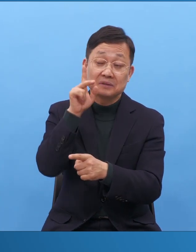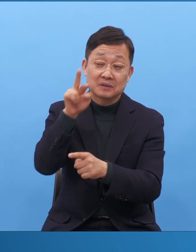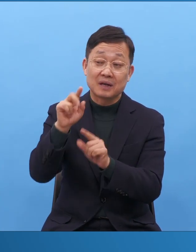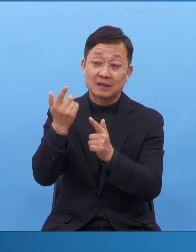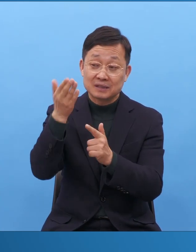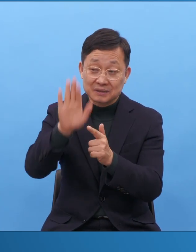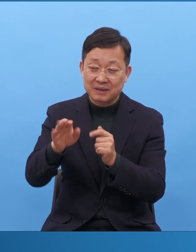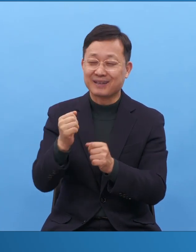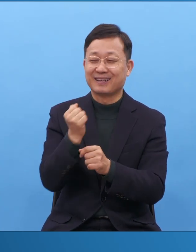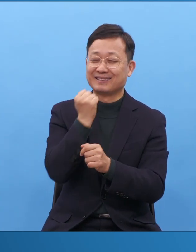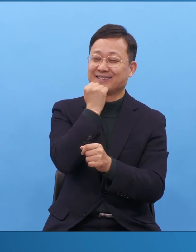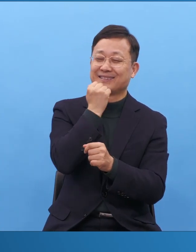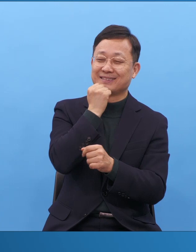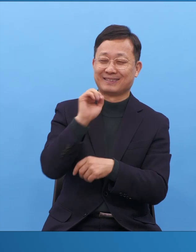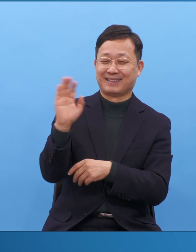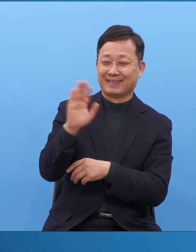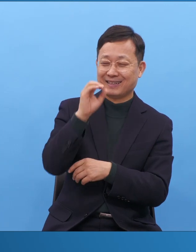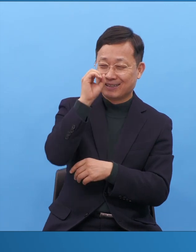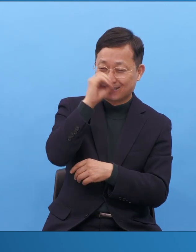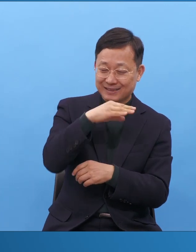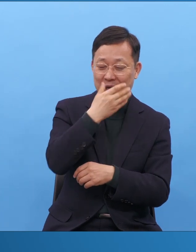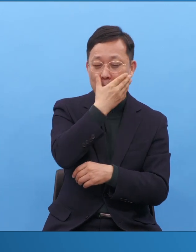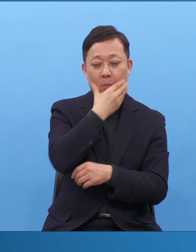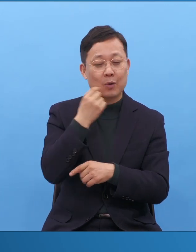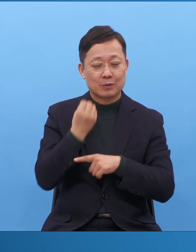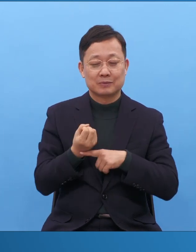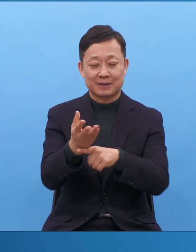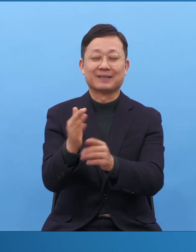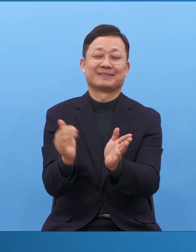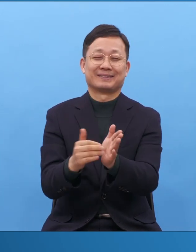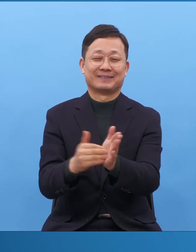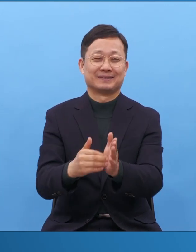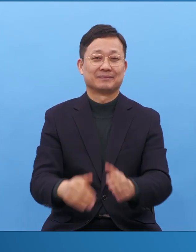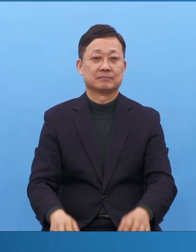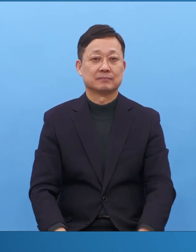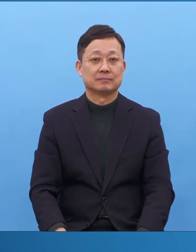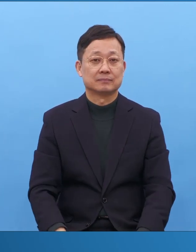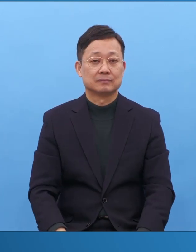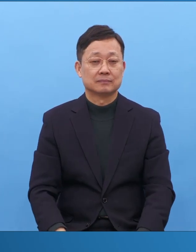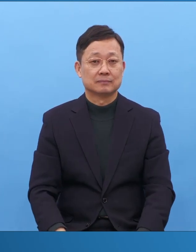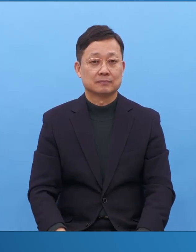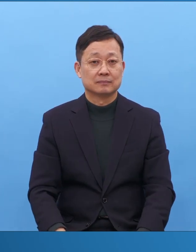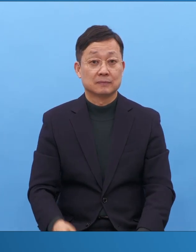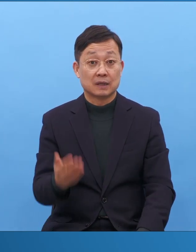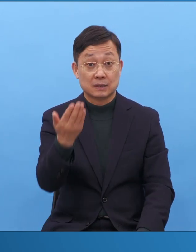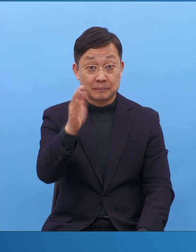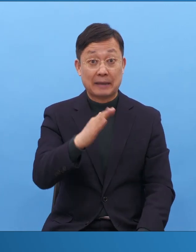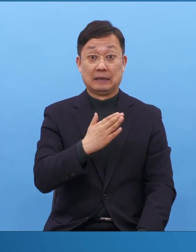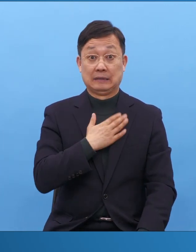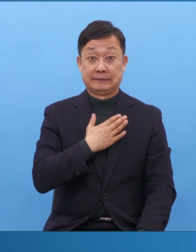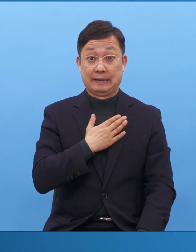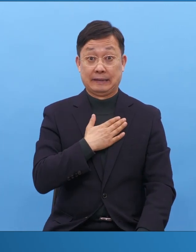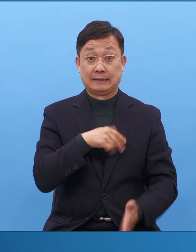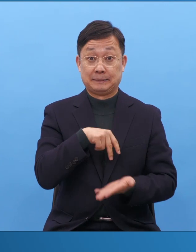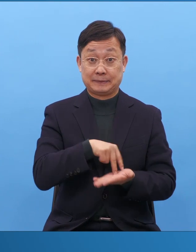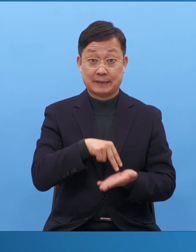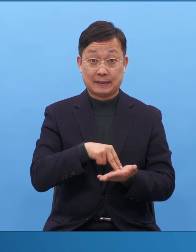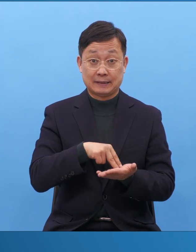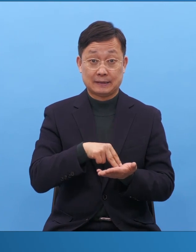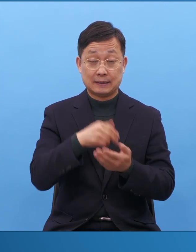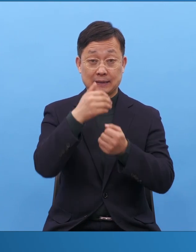웃으면서 그냥 복음 전하는 거죠 라고 말았지만 제 나름대로는 갖고 있어요. 그렇죠.